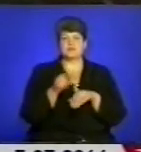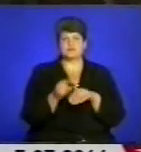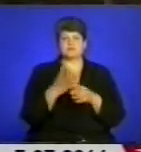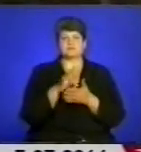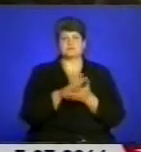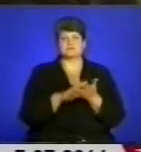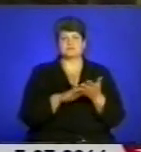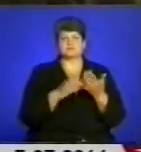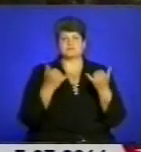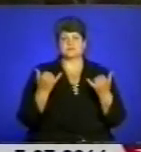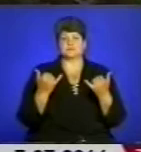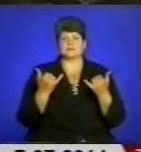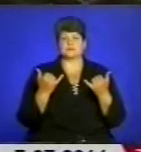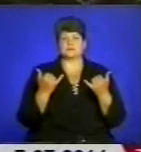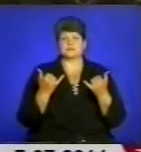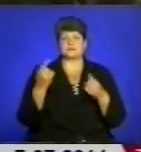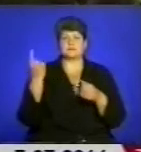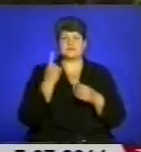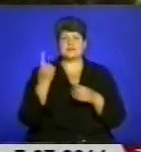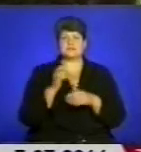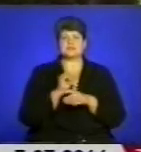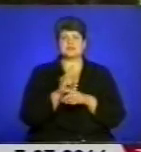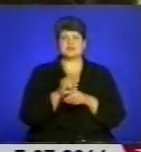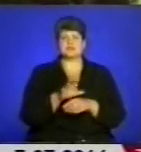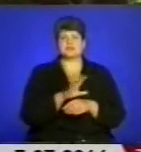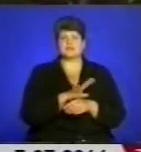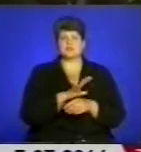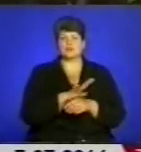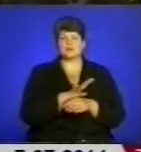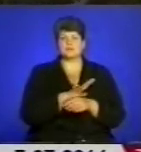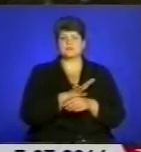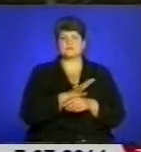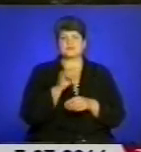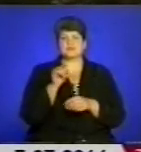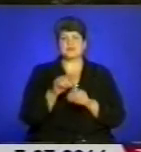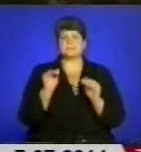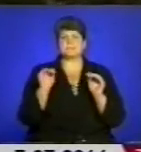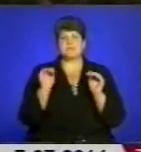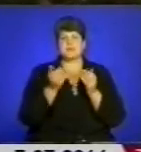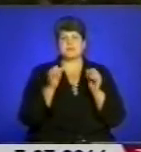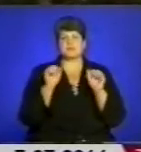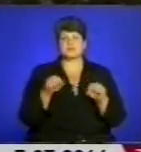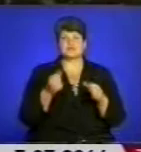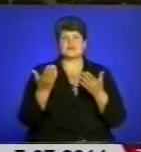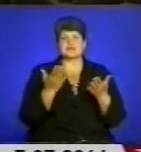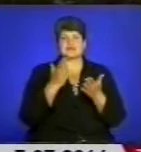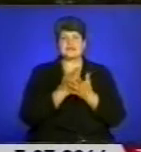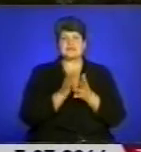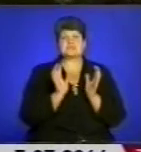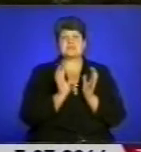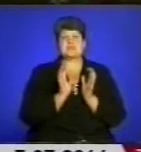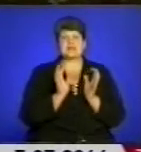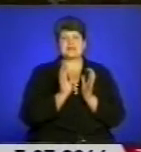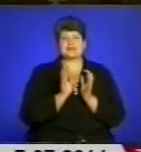фанат. І перше завдання влади, навіть при тих мінімальних можливостях, які є, все ж таки зберегти,